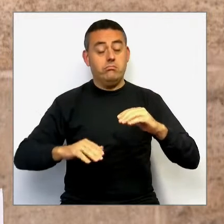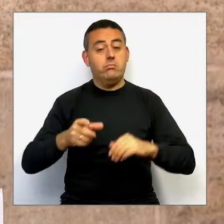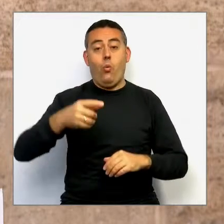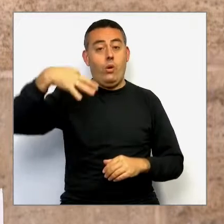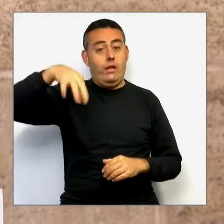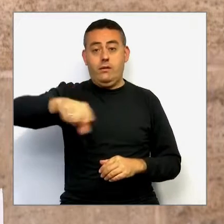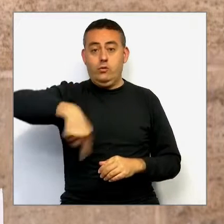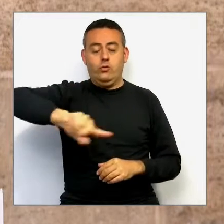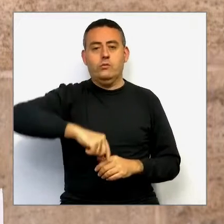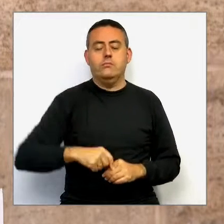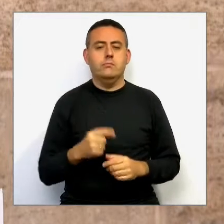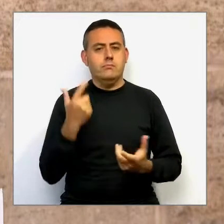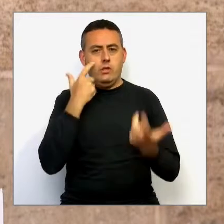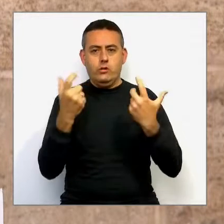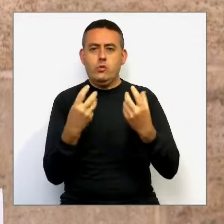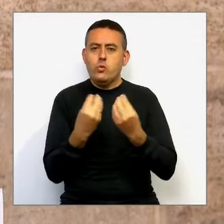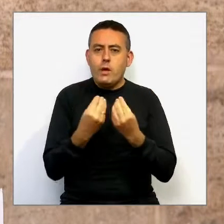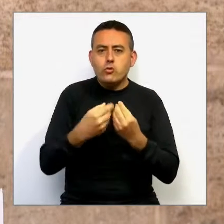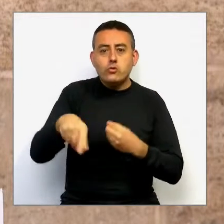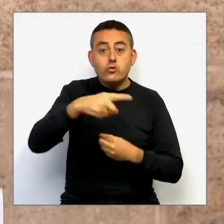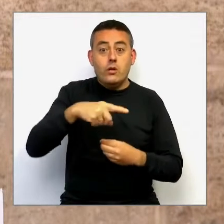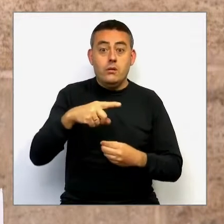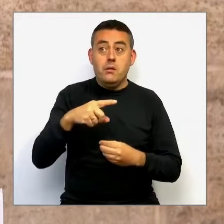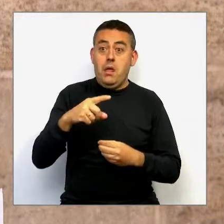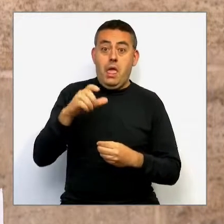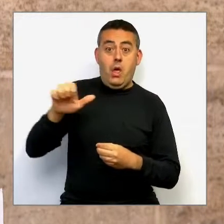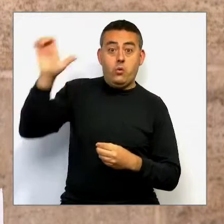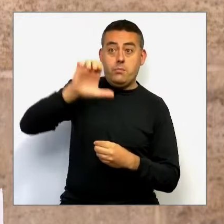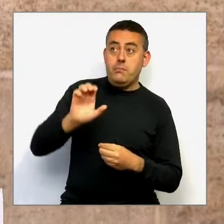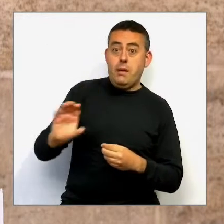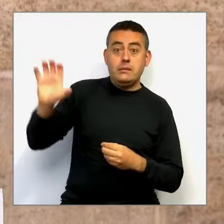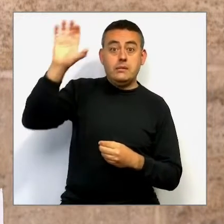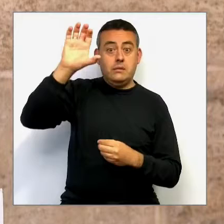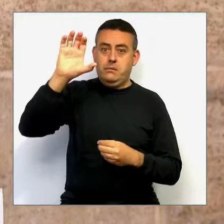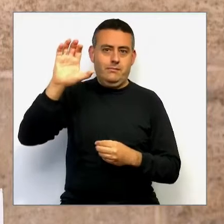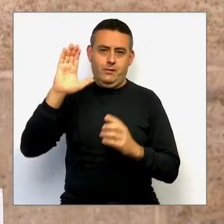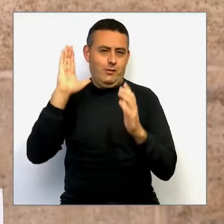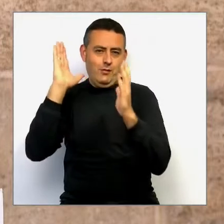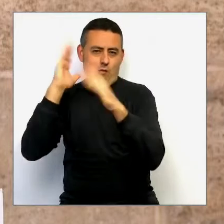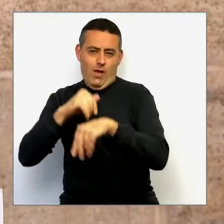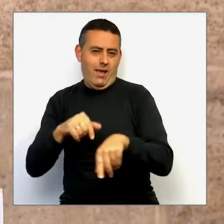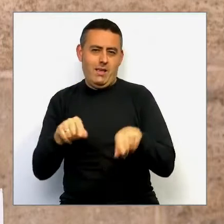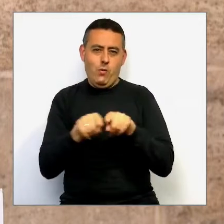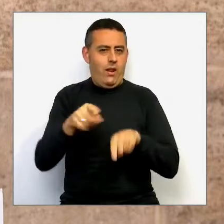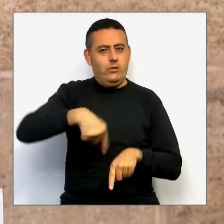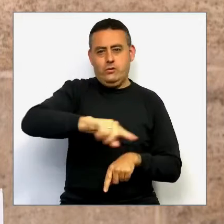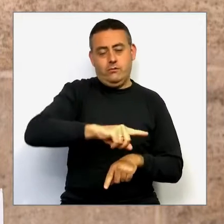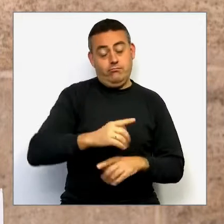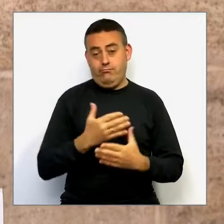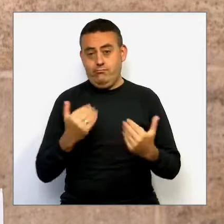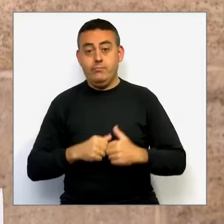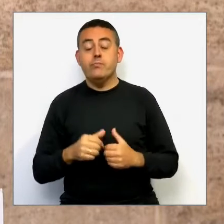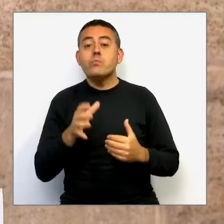que en aquest moment no té com a tal cap país europeu i tot allò que ha aconseguit l'esforç de la